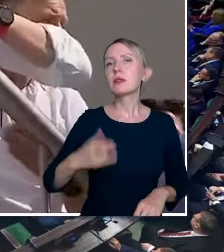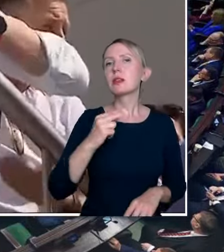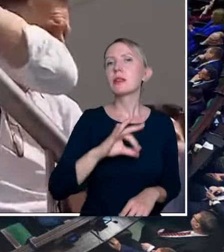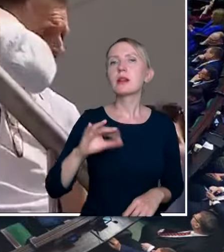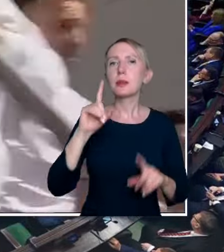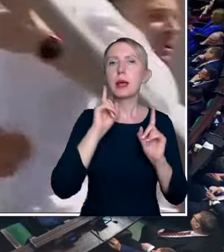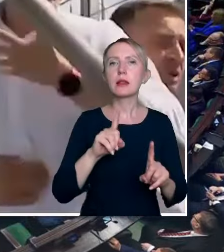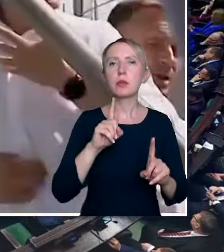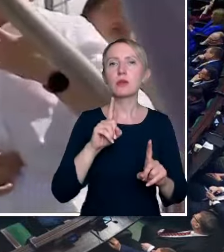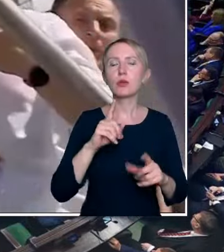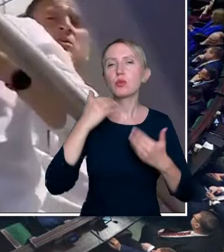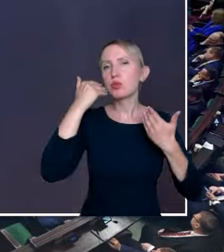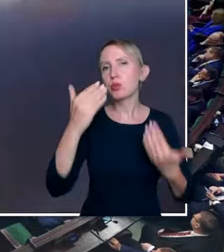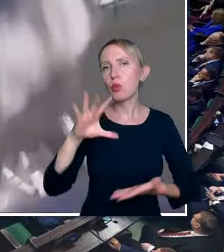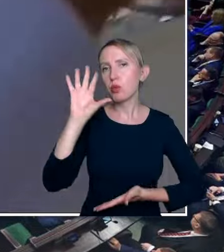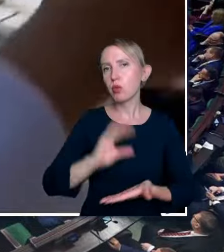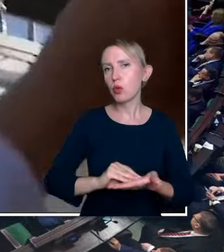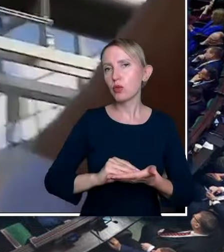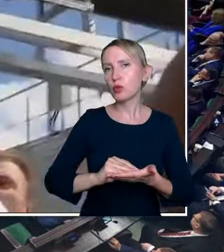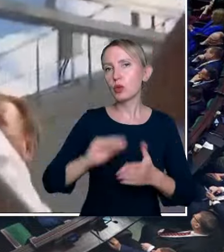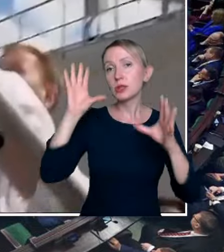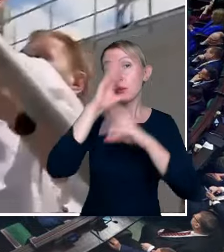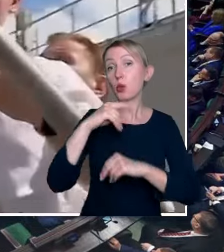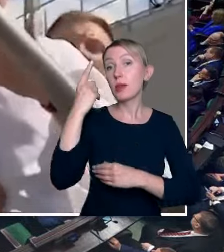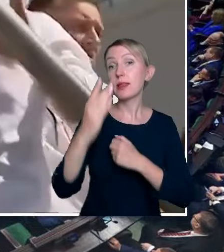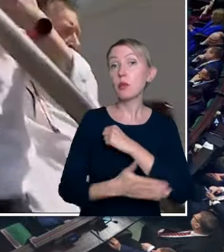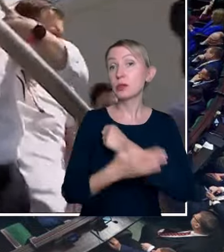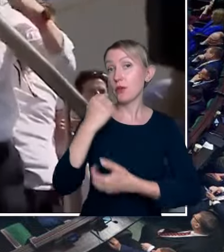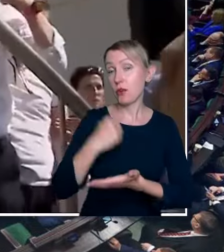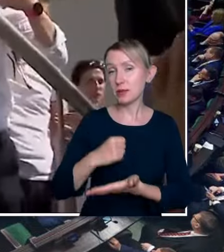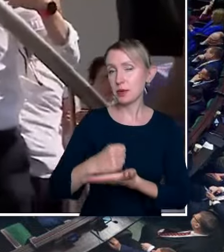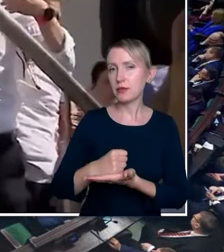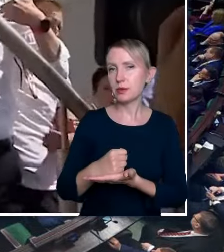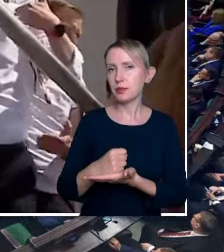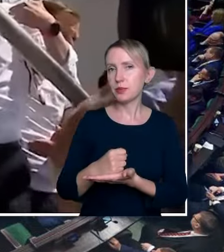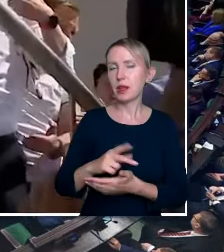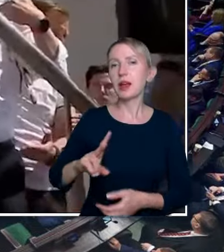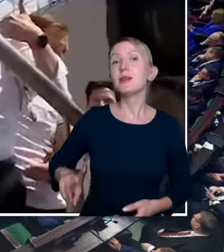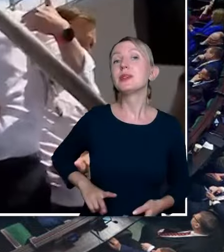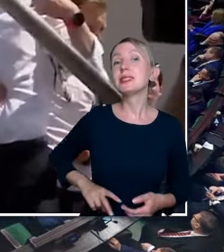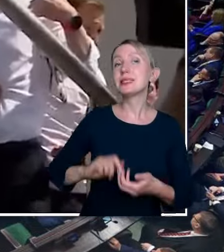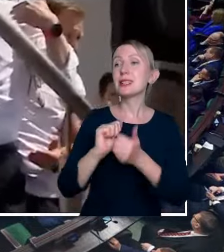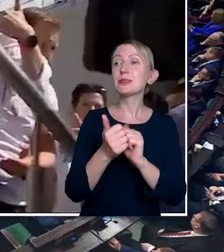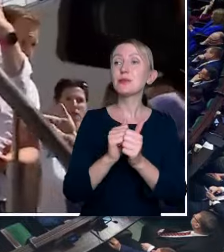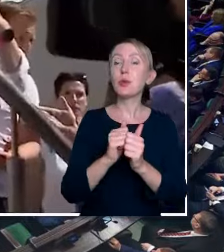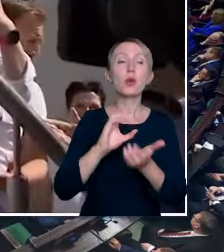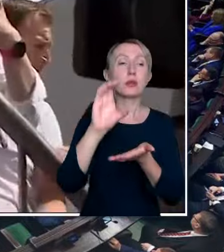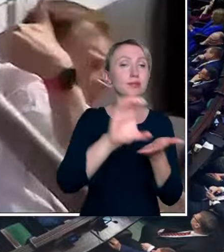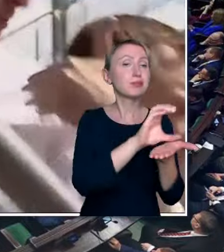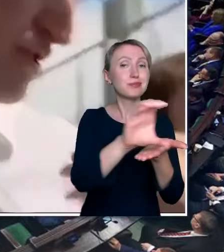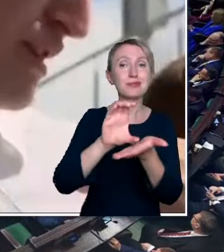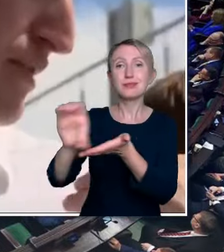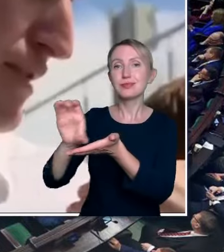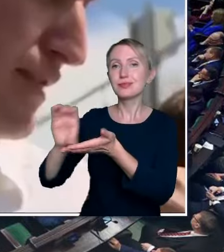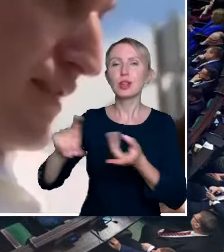kompromituje się kolejny raz, bo on zapomniał o jednej podstawowej rzeczy. To minister sportu dystrybuje środki, które trafiają do